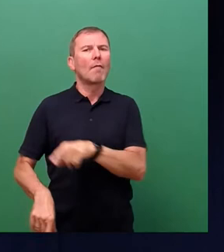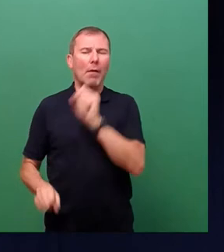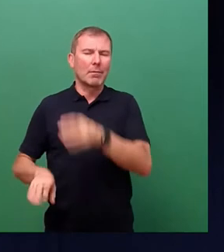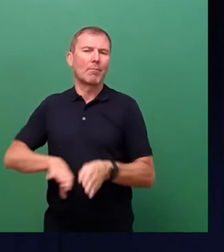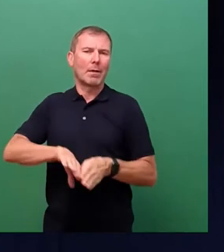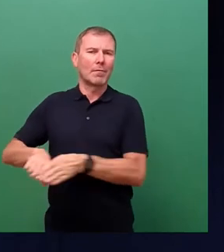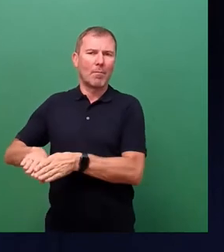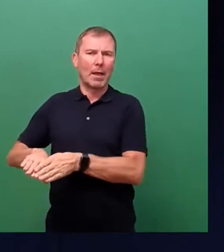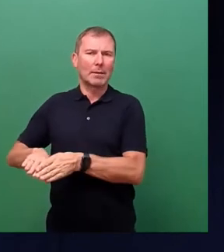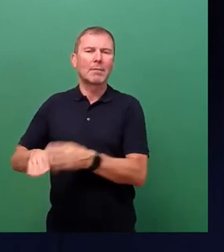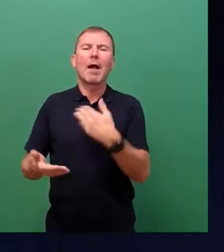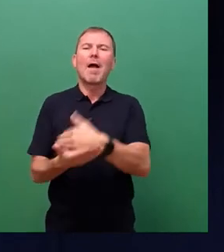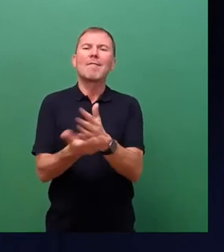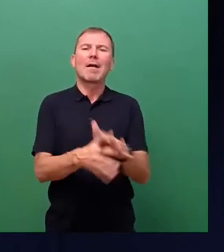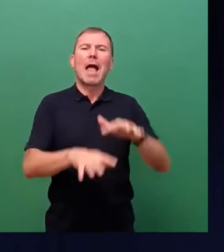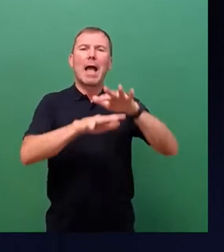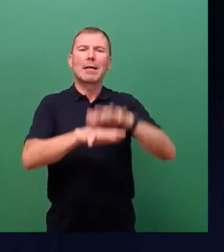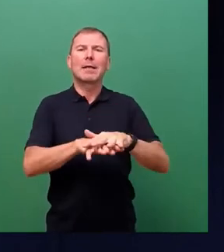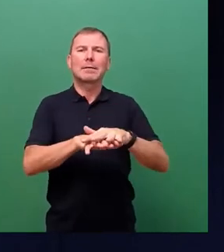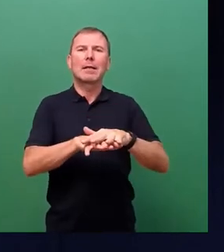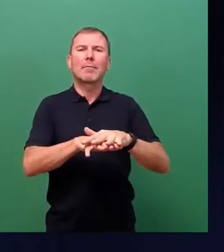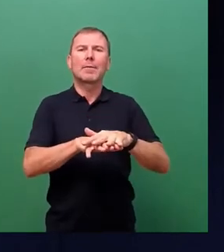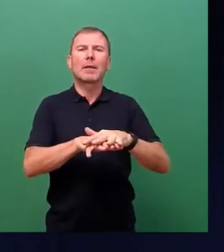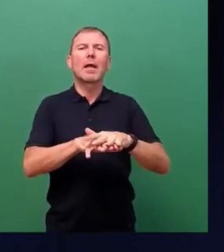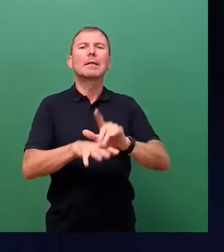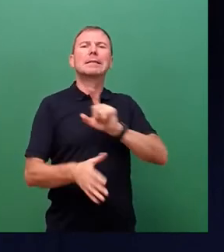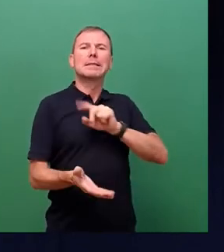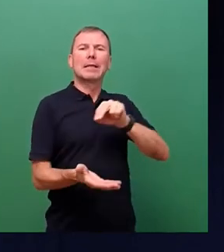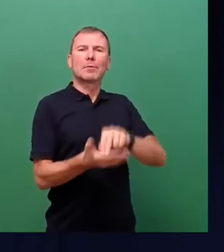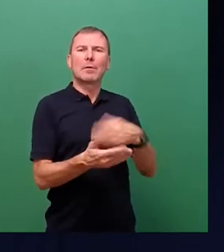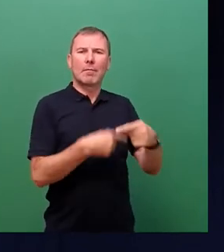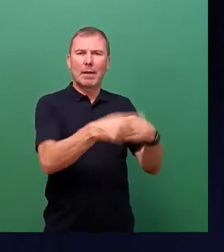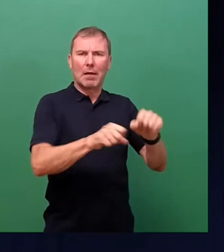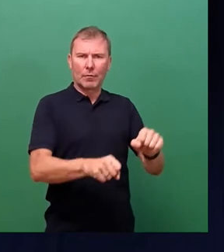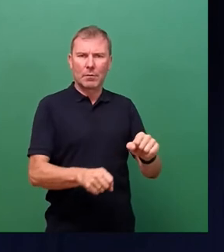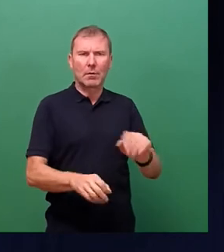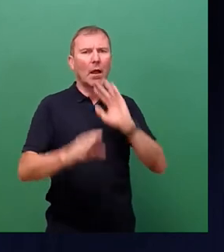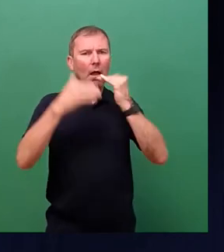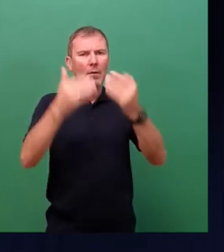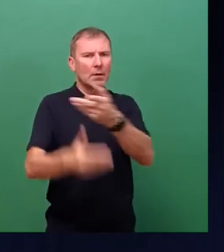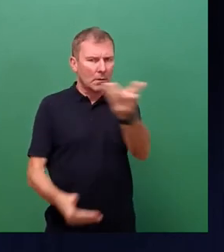Verteilnetze autark weiterlaufen. Vielen Dank, bei Fragen immer gern.